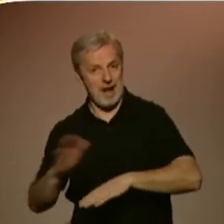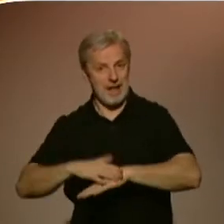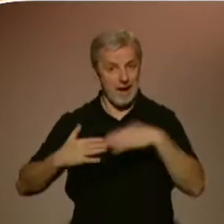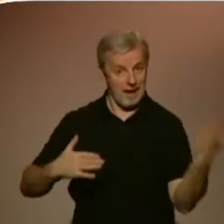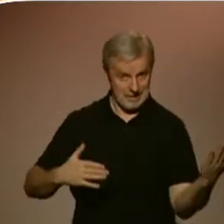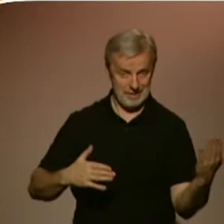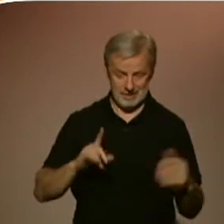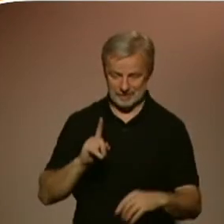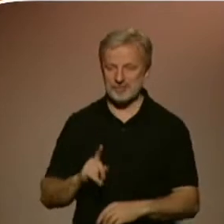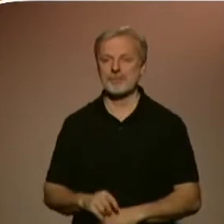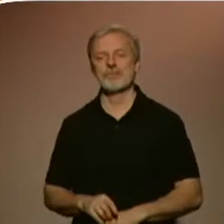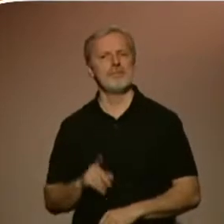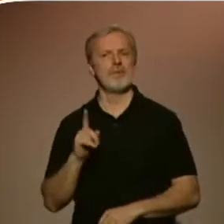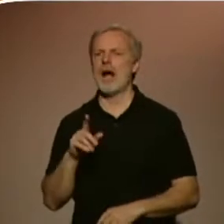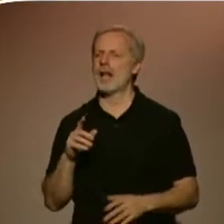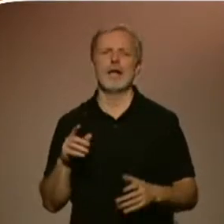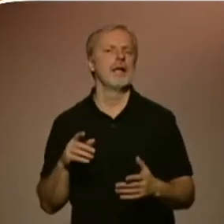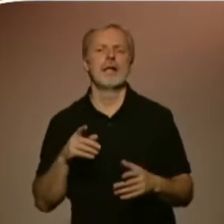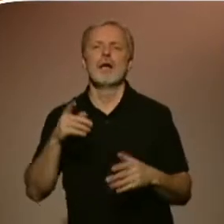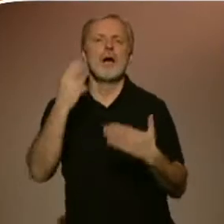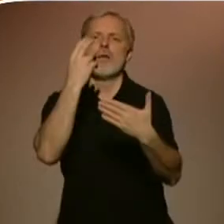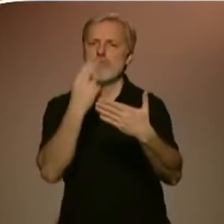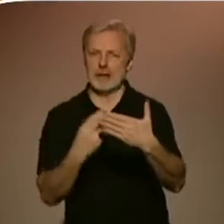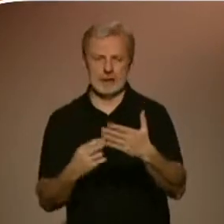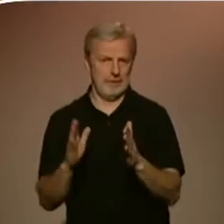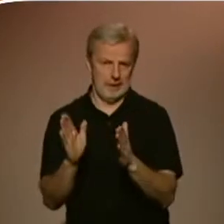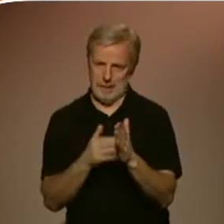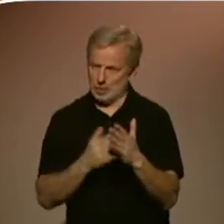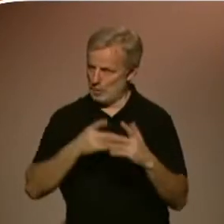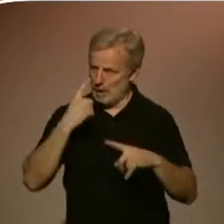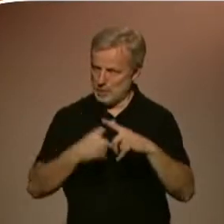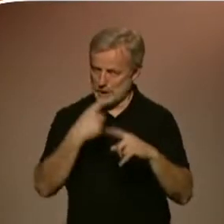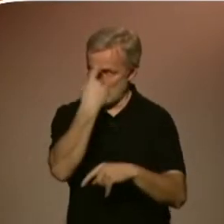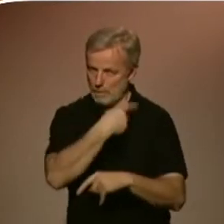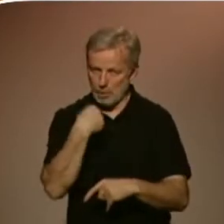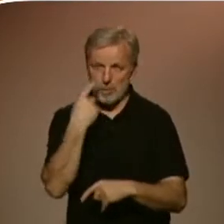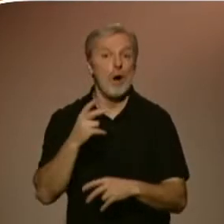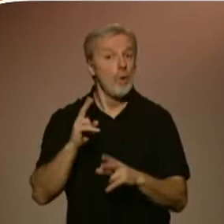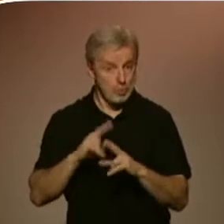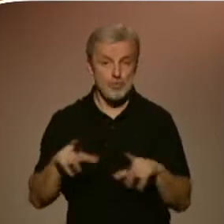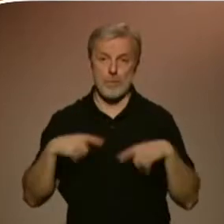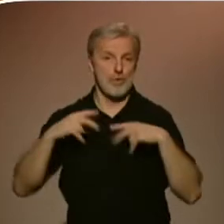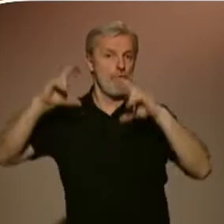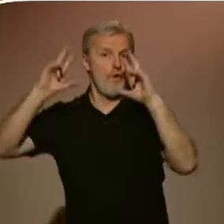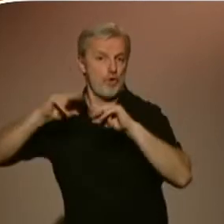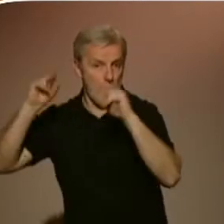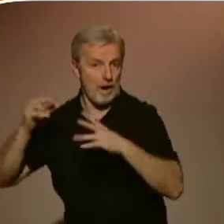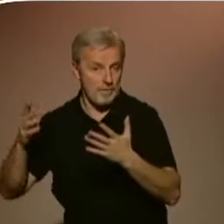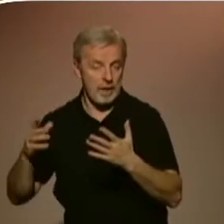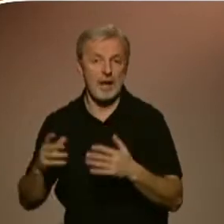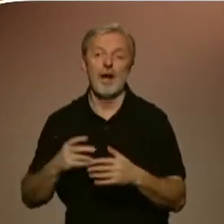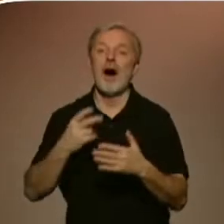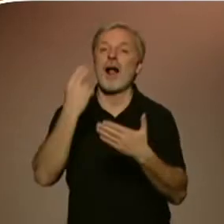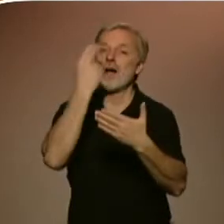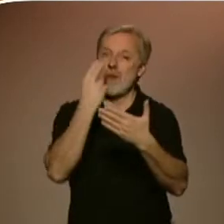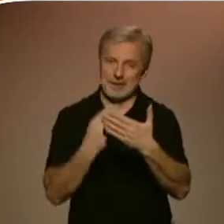jako to nejdůležitější zachytit přesnou podobu. To dneska už umí fotografie. Většinou ty malýři hledají jiné kvality, takže ani pro mě